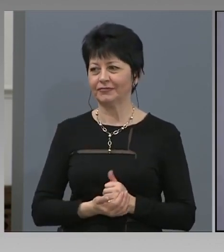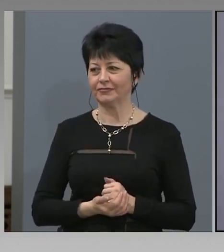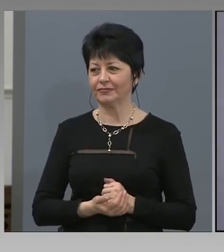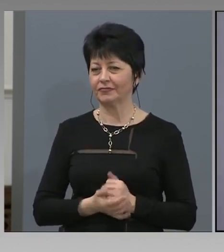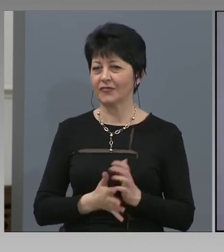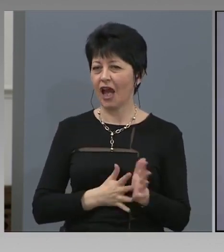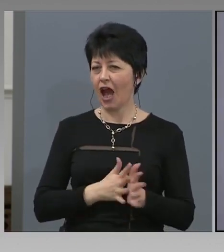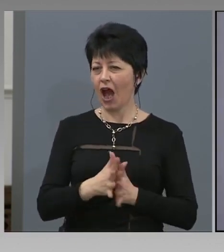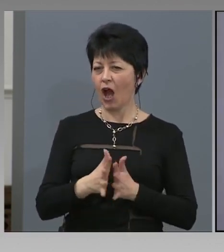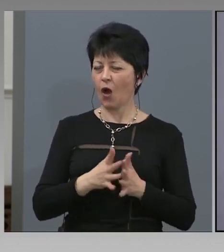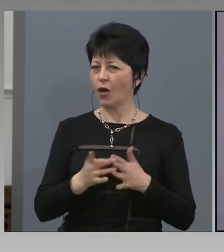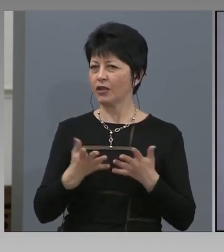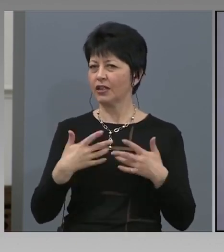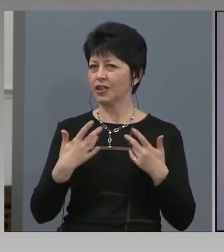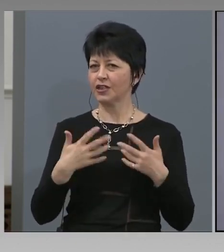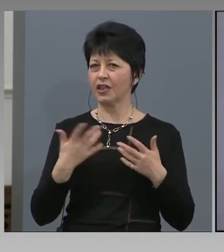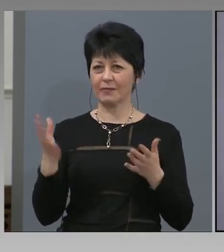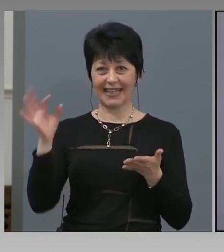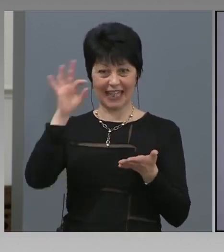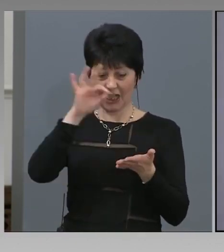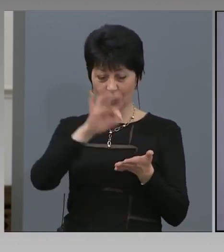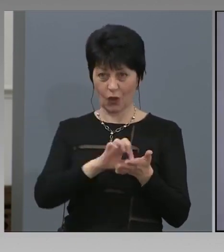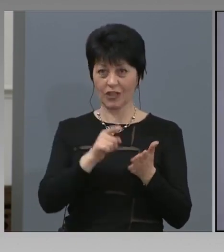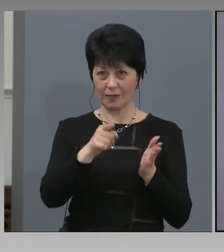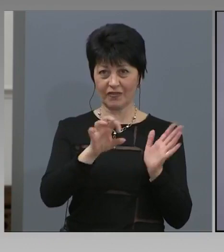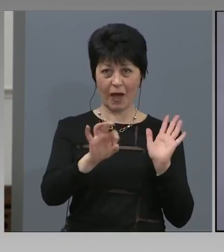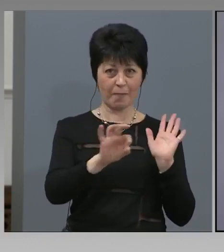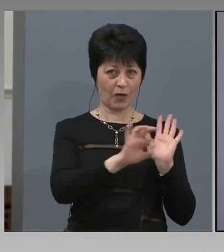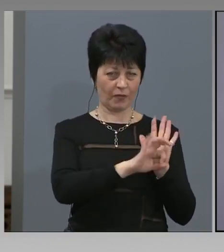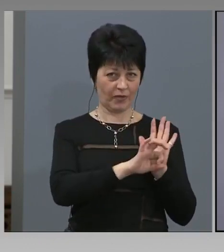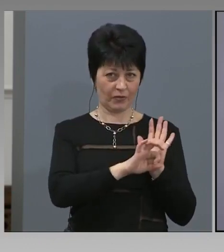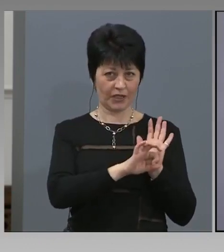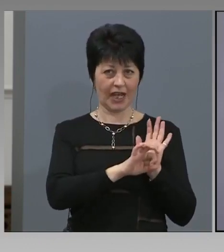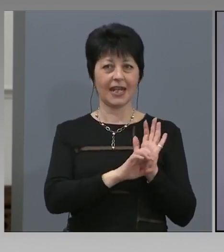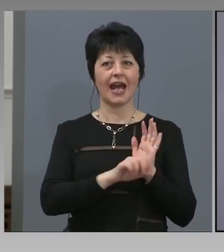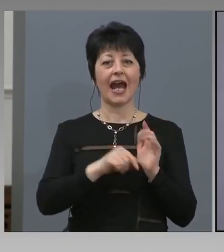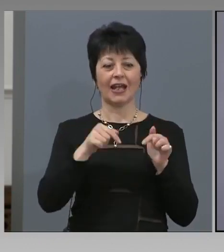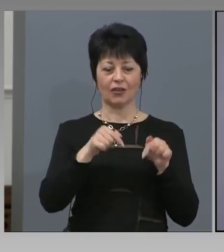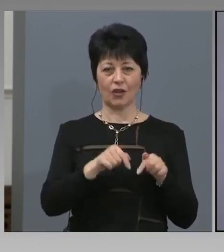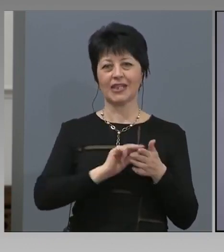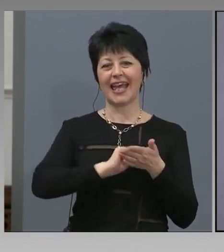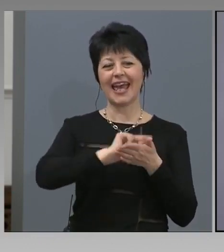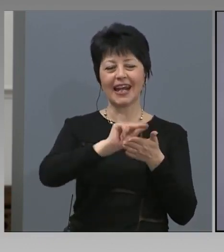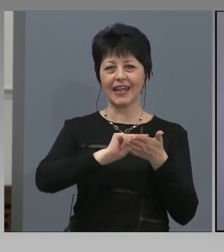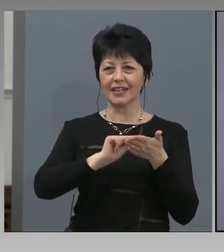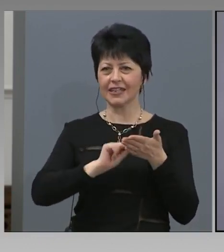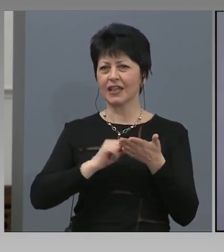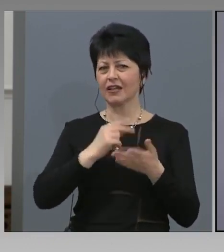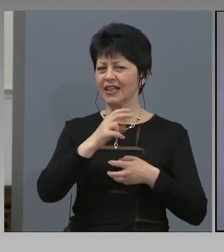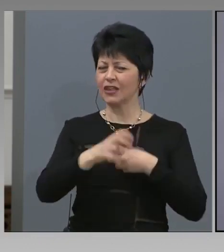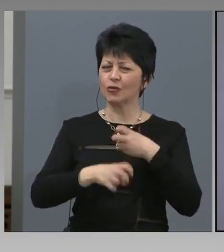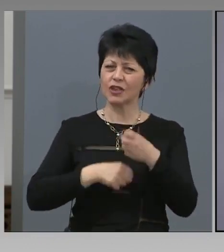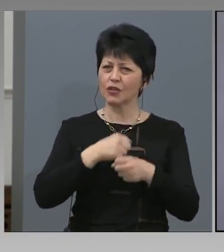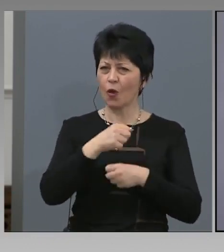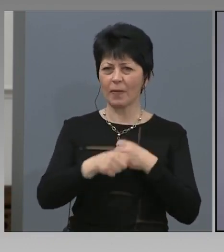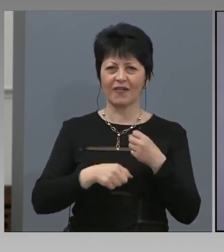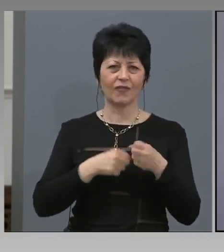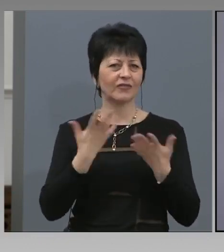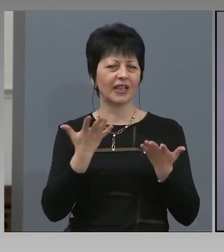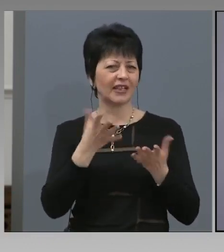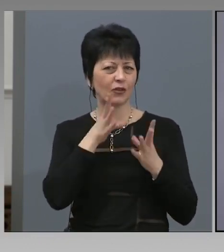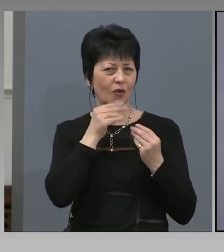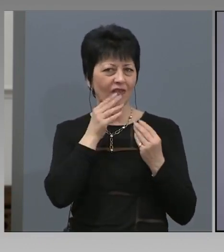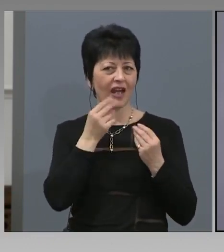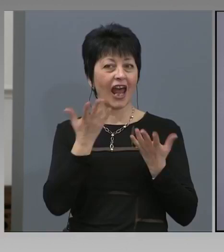Хората ще имат достъп до приложението, а до този регистр, обработката, за който вие говорехте, до